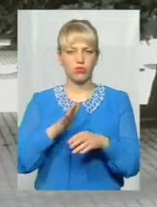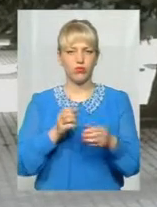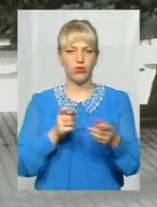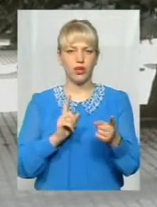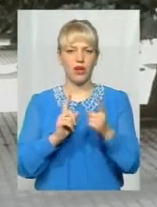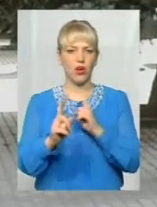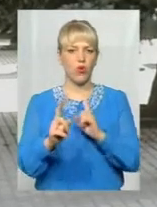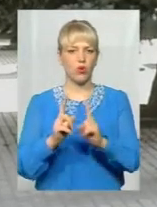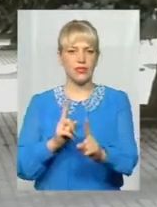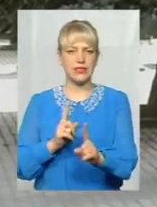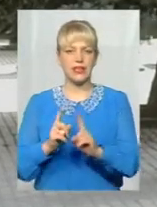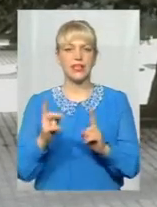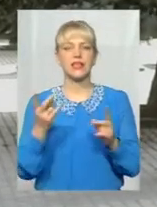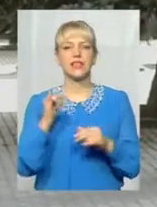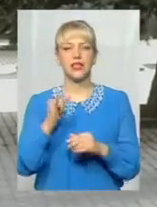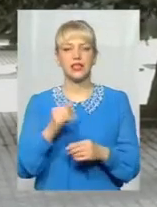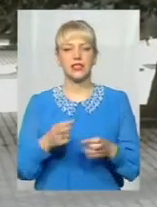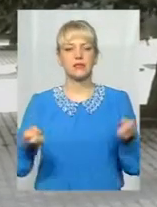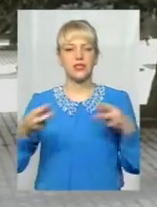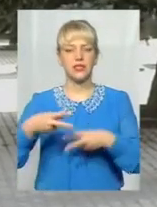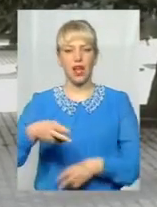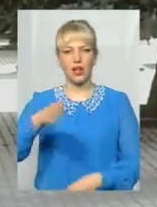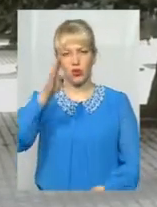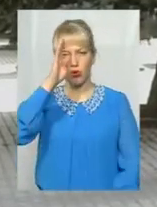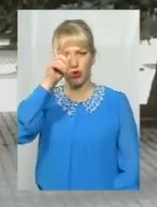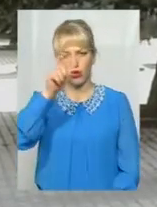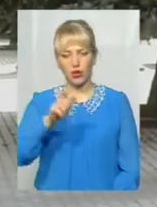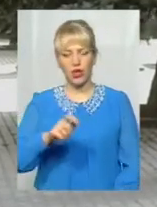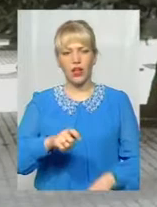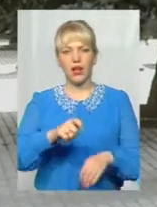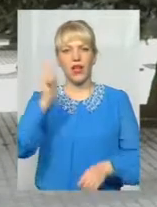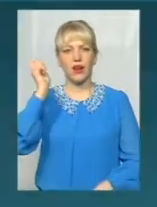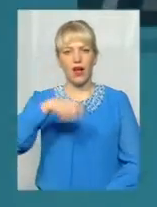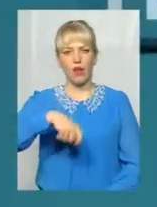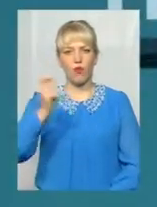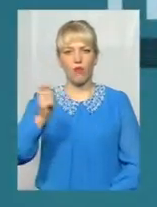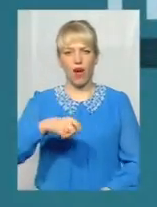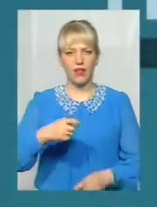виставляють спеціальну регулювальну, яка є слідкою за безпекою дорожнього руху на таких ділянках дороги.